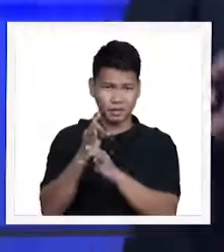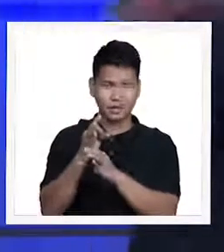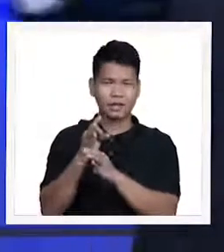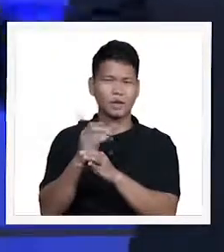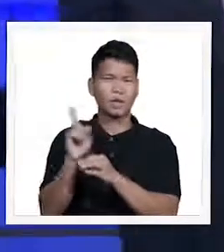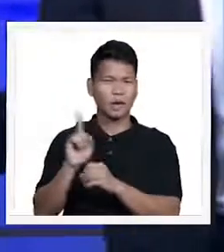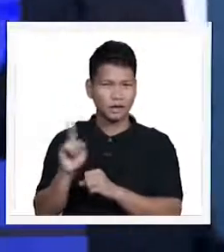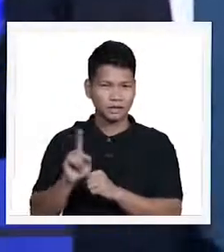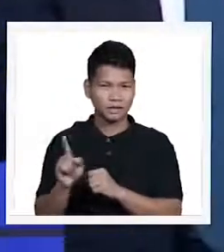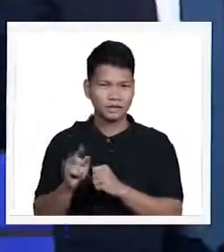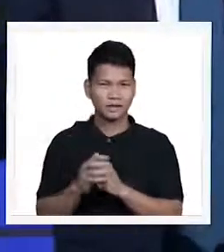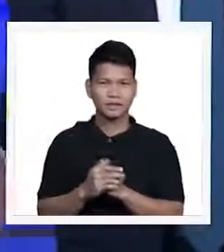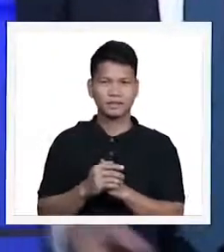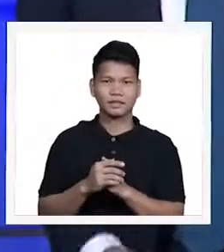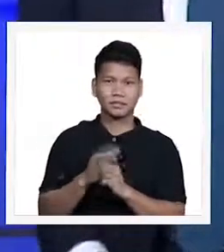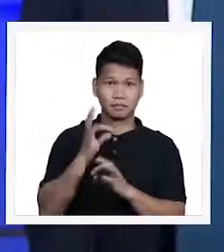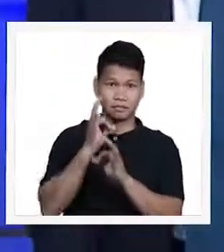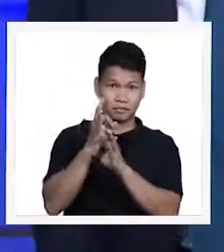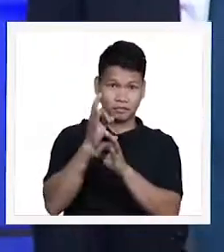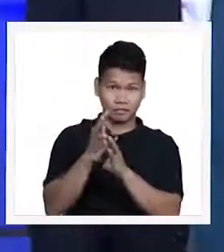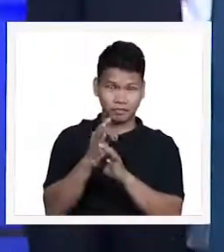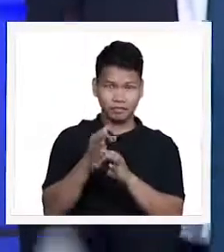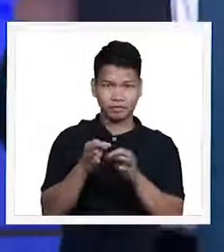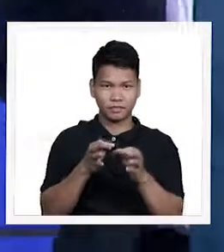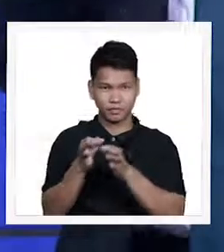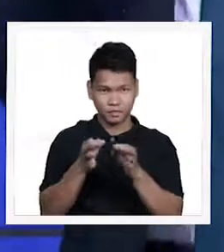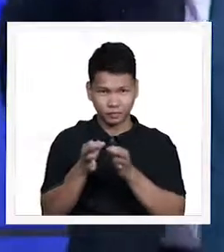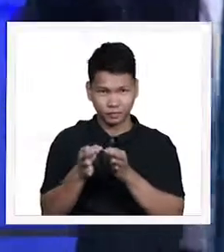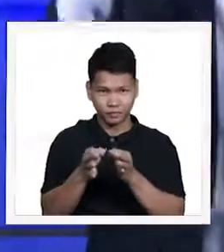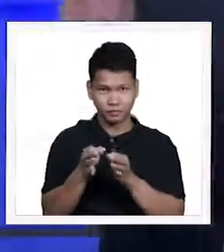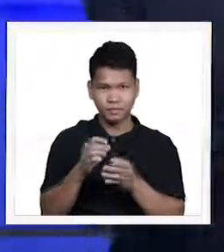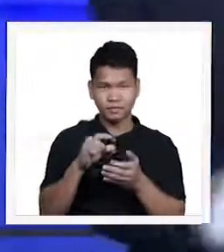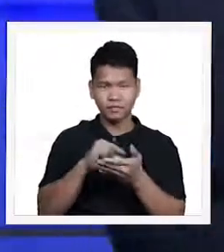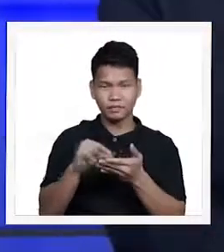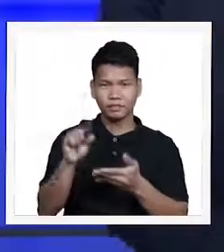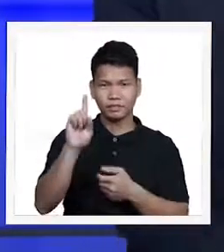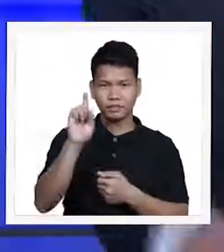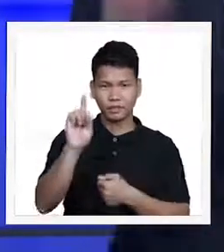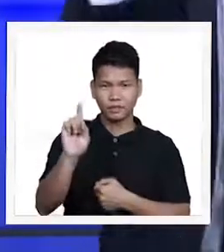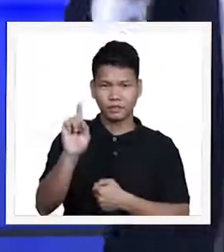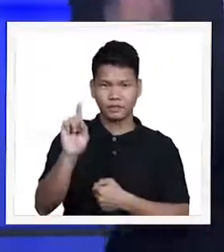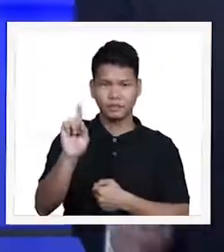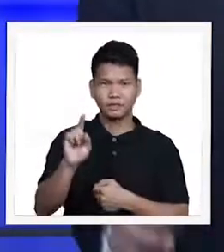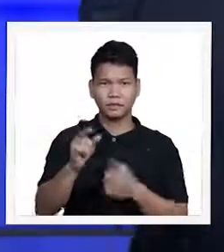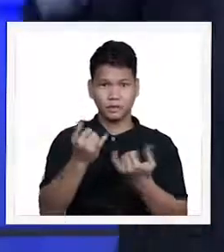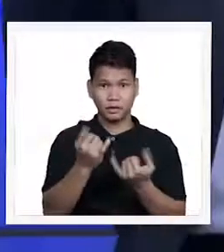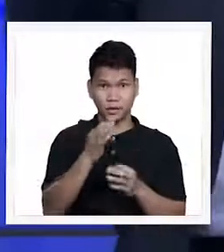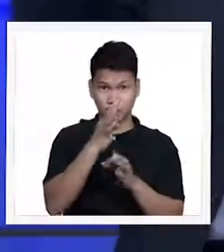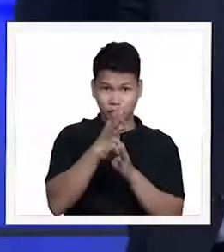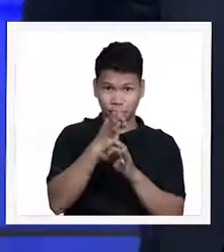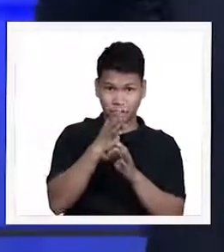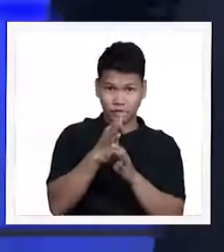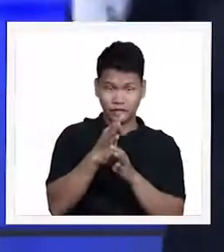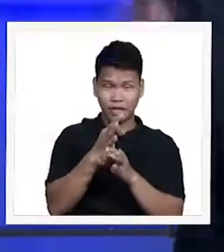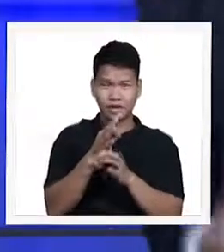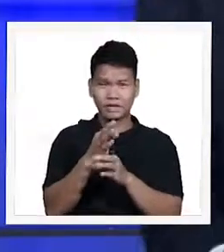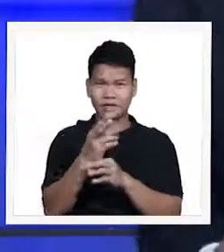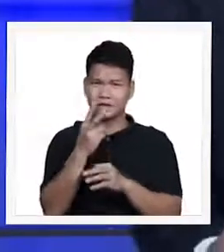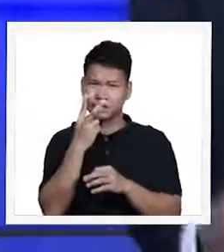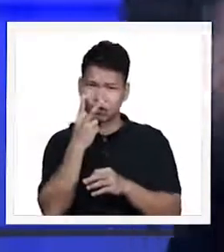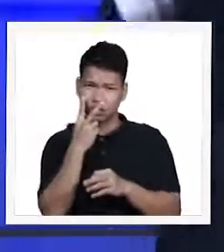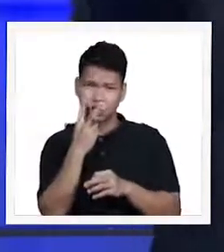faith. Ang sabi po ng Hebrews 11 verse 1, ganito po ang kanyang sinasabi. Now, faith is the